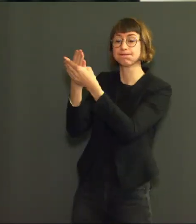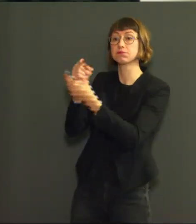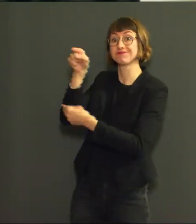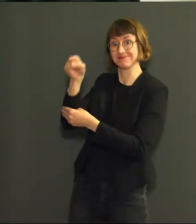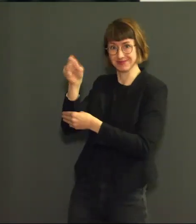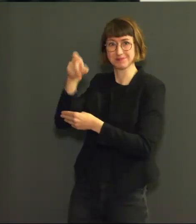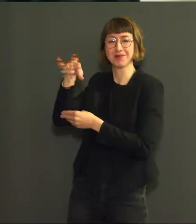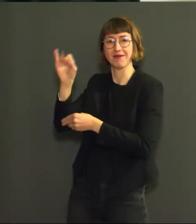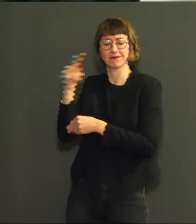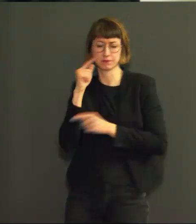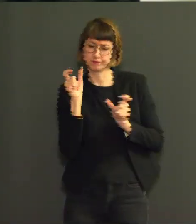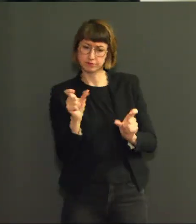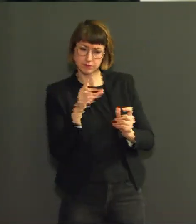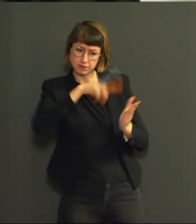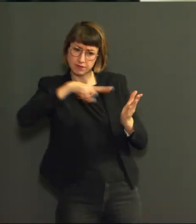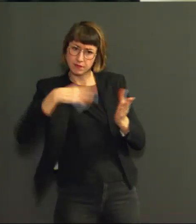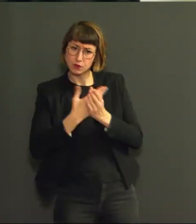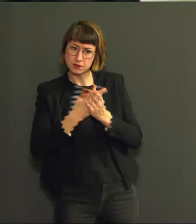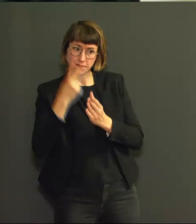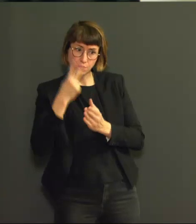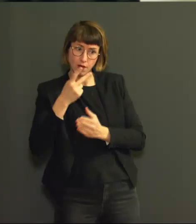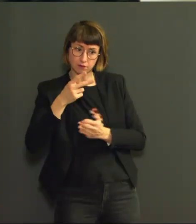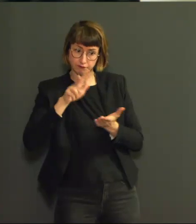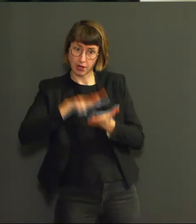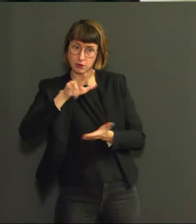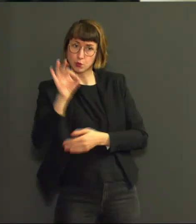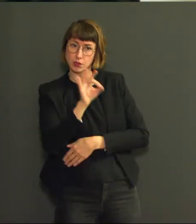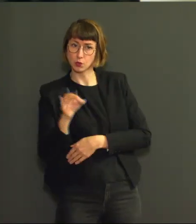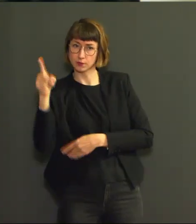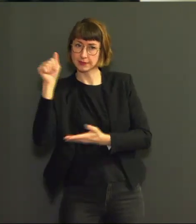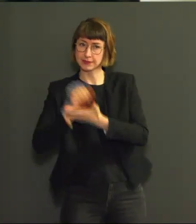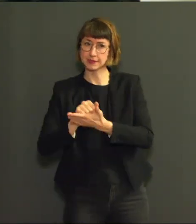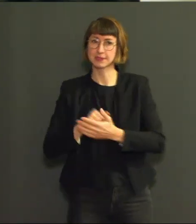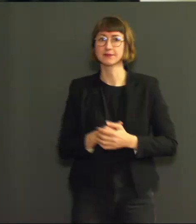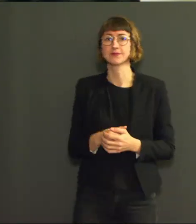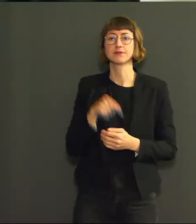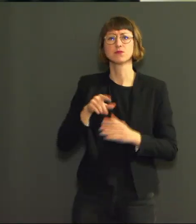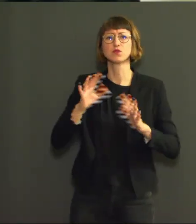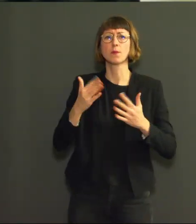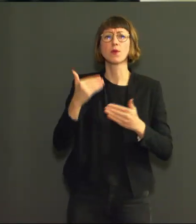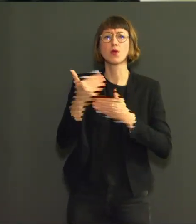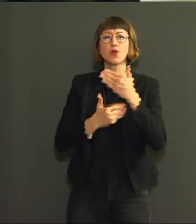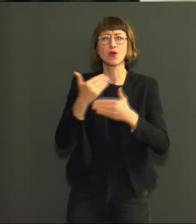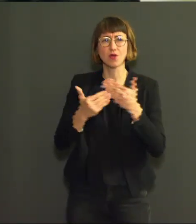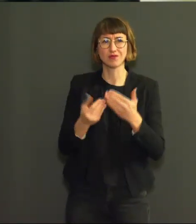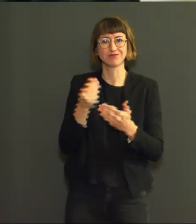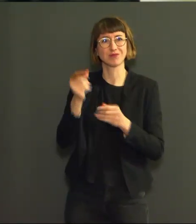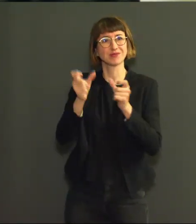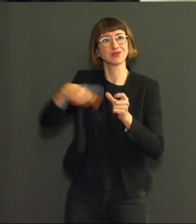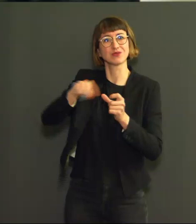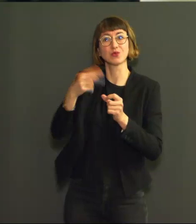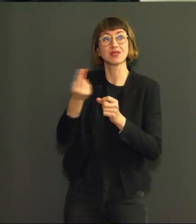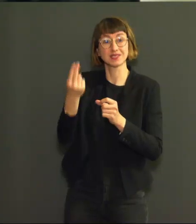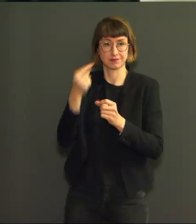De cette façon, nous pouvons protéger les utilisateurs et éviter de les induire en erreur.